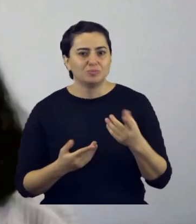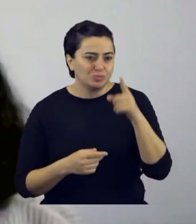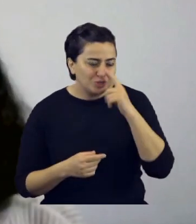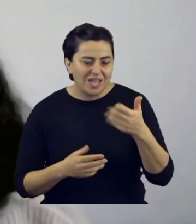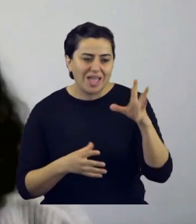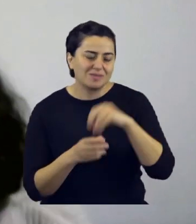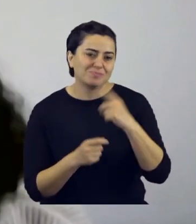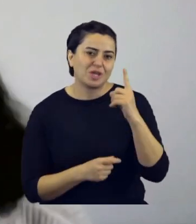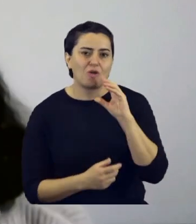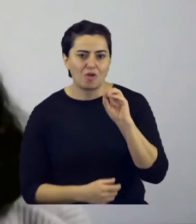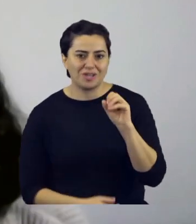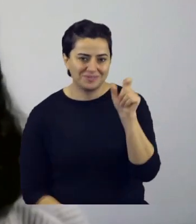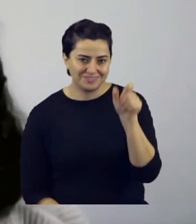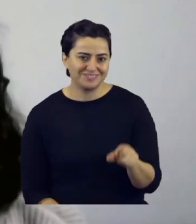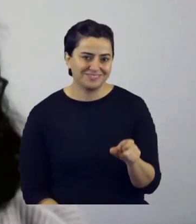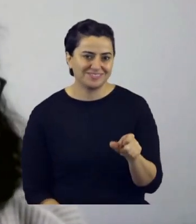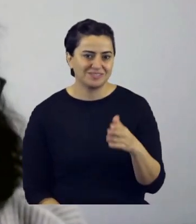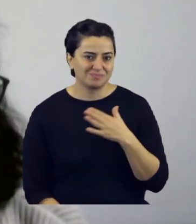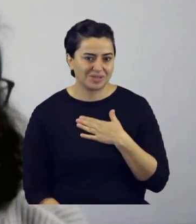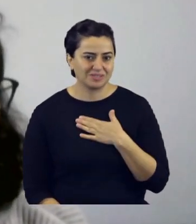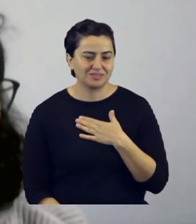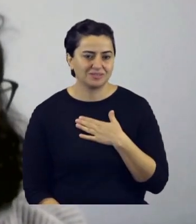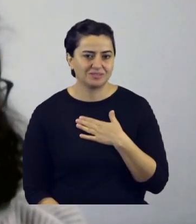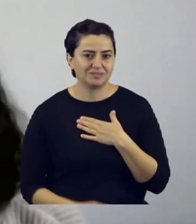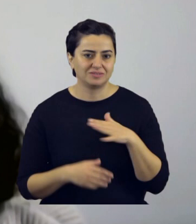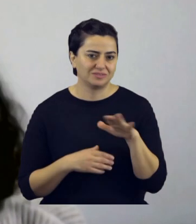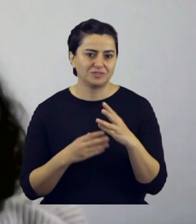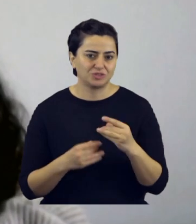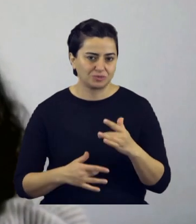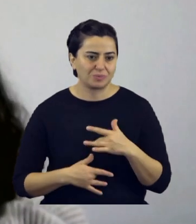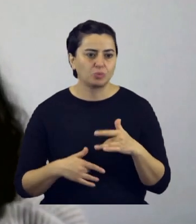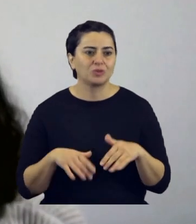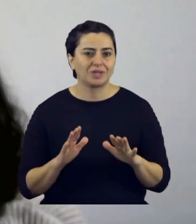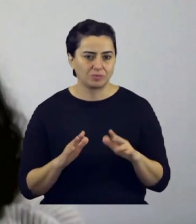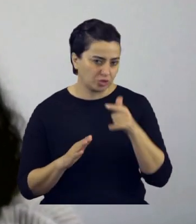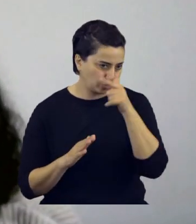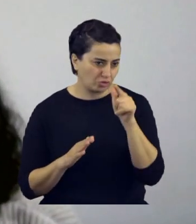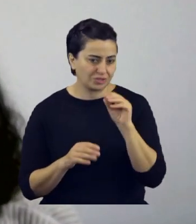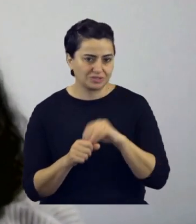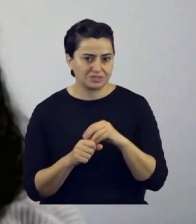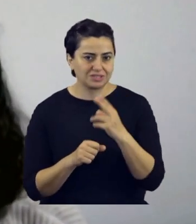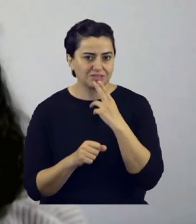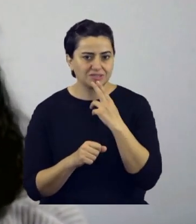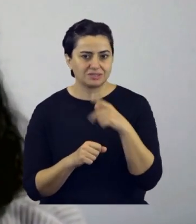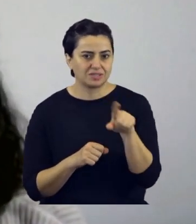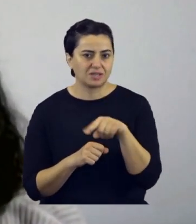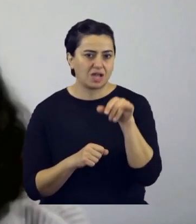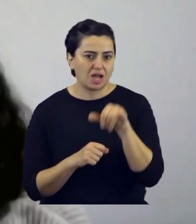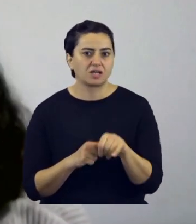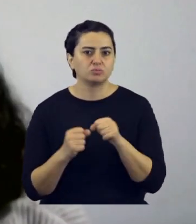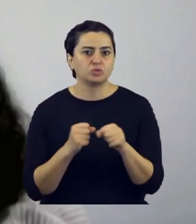müdürümüzdi her şeyi o yapıyordu. Ben bulunduğum ortamda çok memnun değildim. Köydeki kadınlar